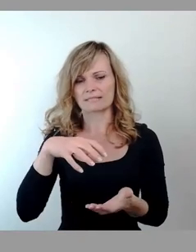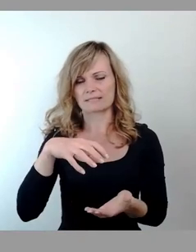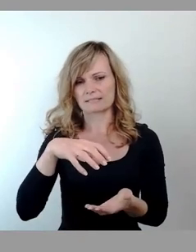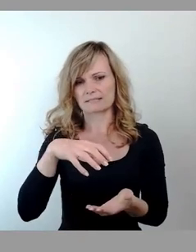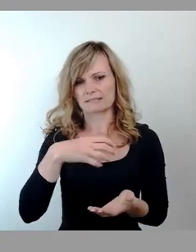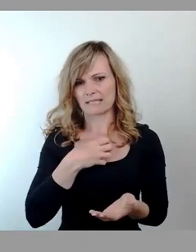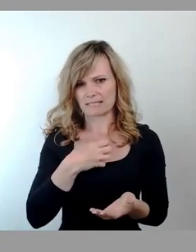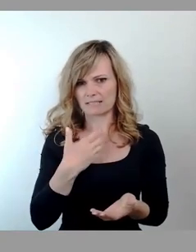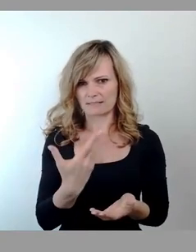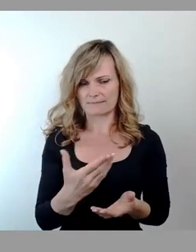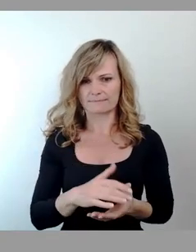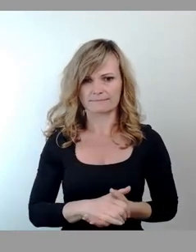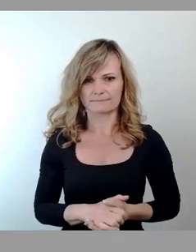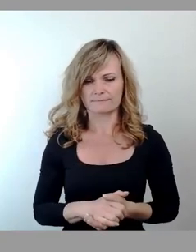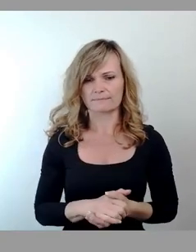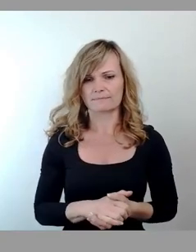bitte ich um das Stimmzeichen.